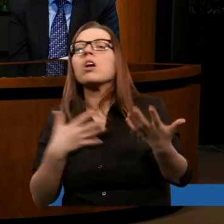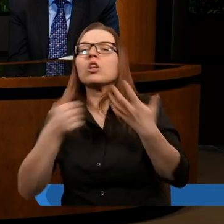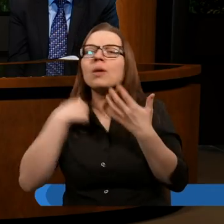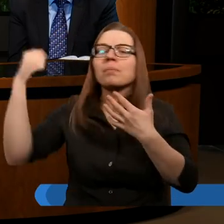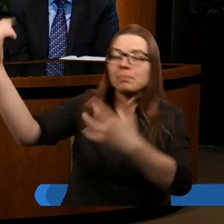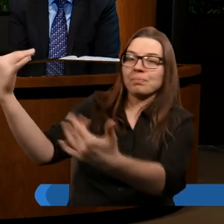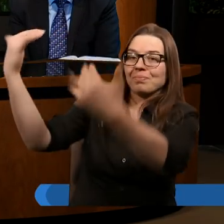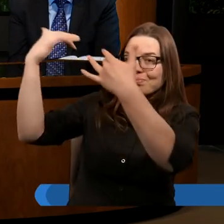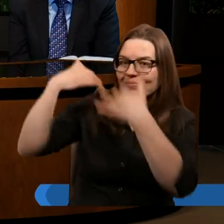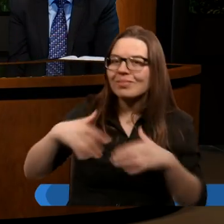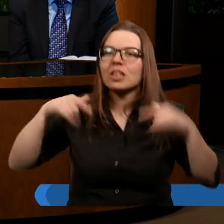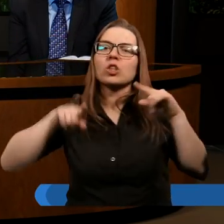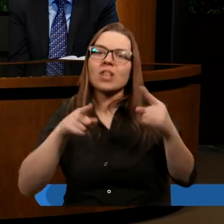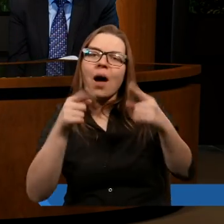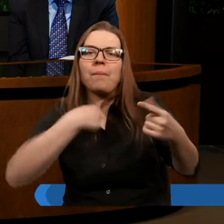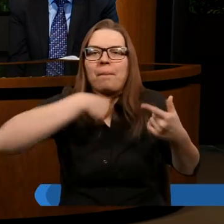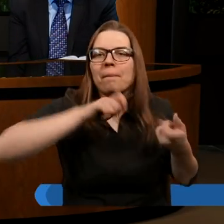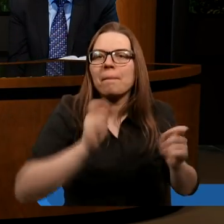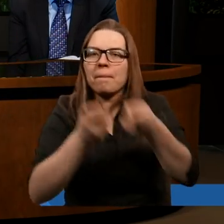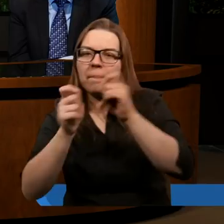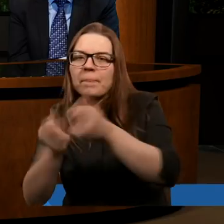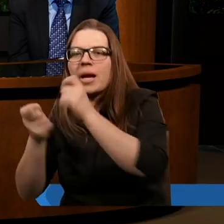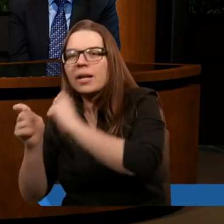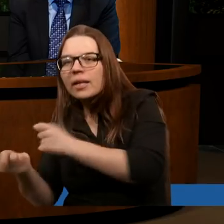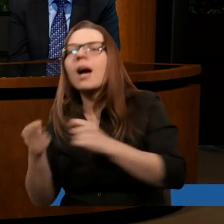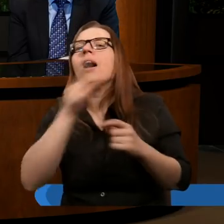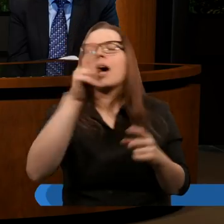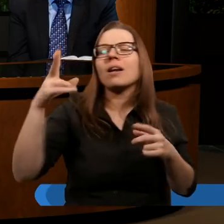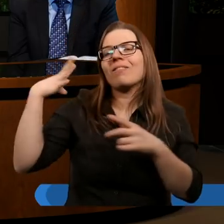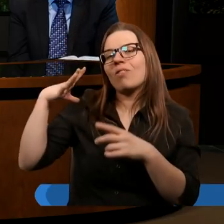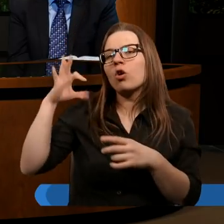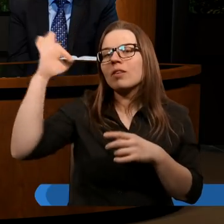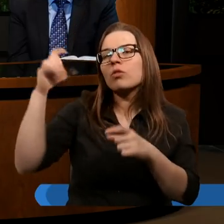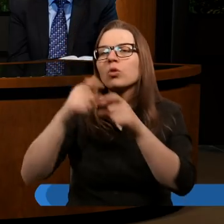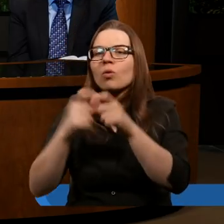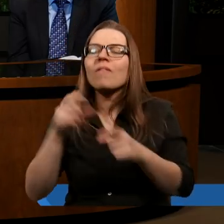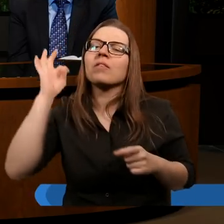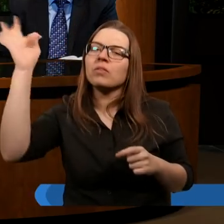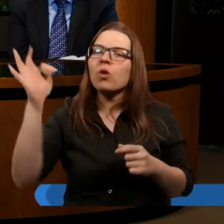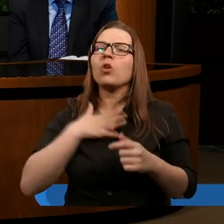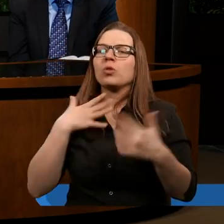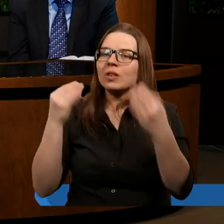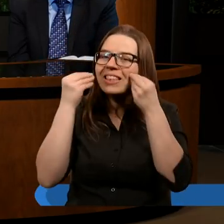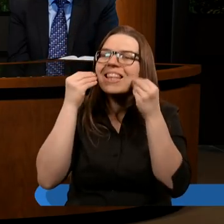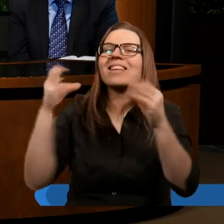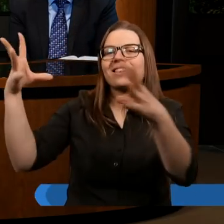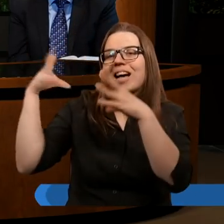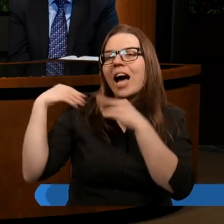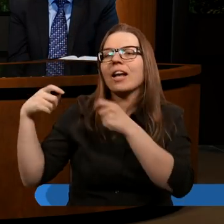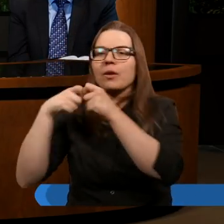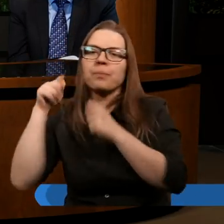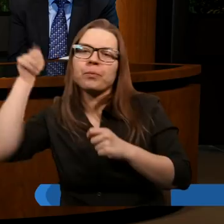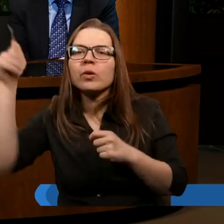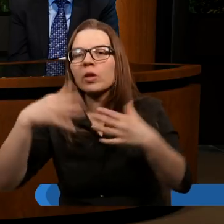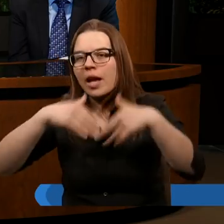się na Twoje działanie, na działanie Ducha Świętego, na wartość Twojego słowa i by również mogli cieszyć się tą radością,